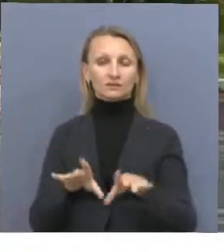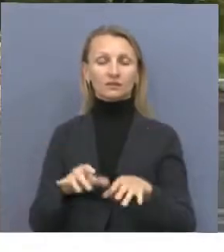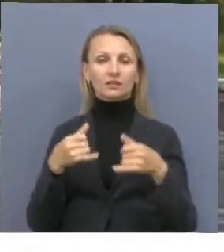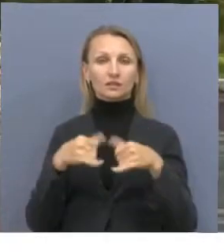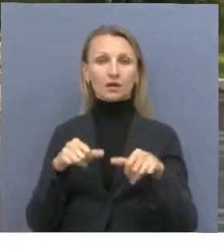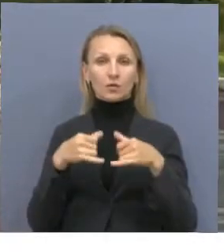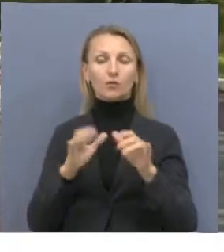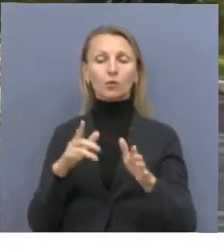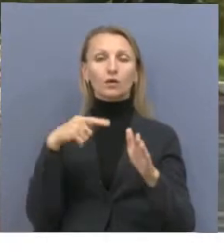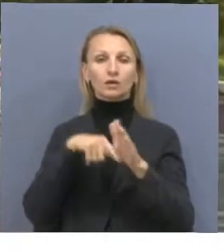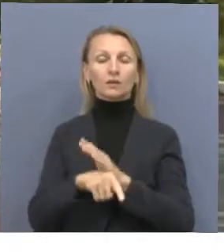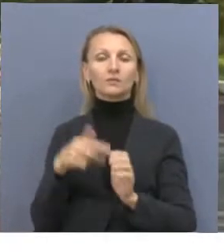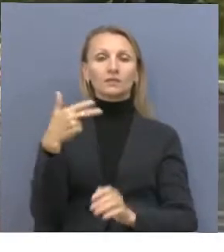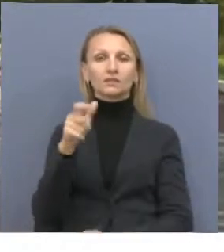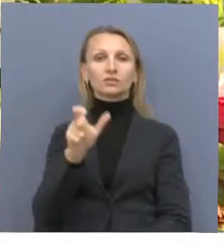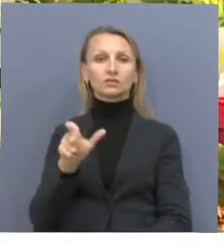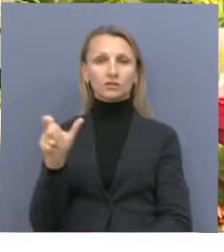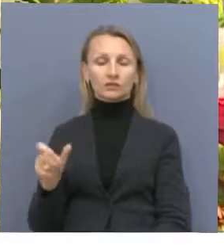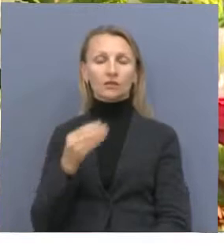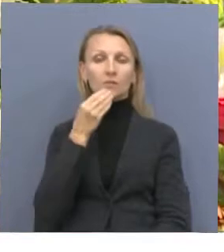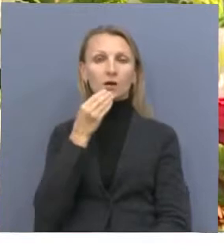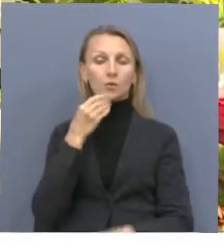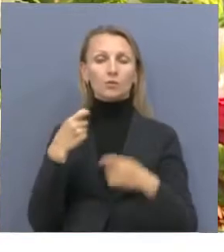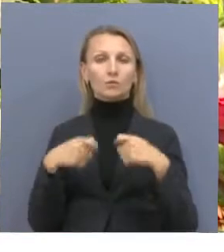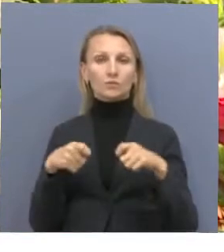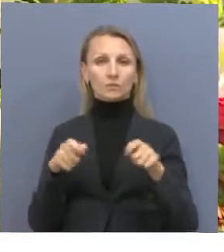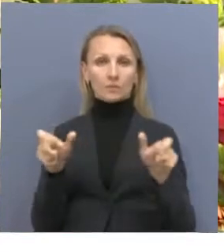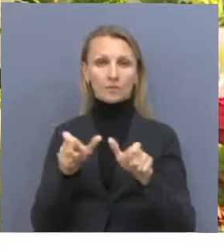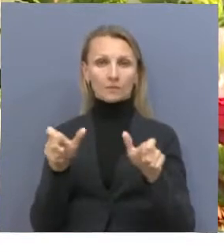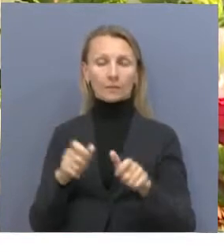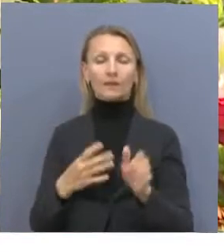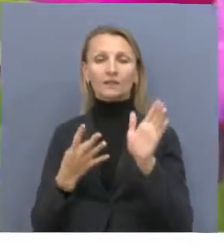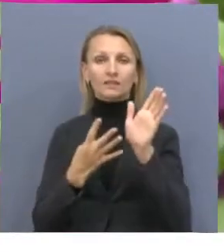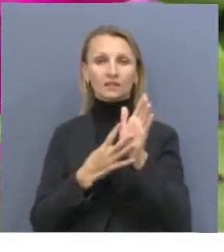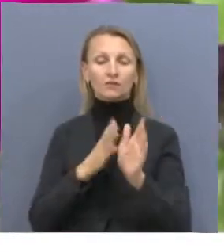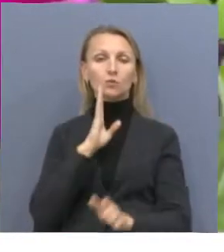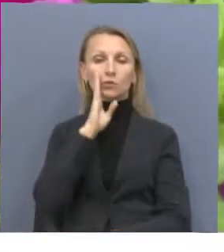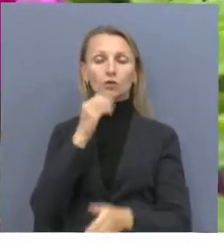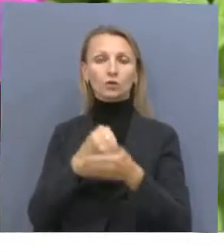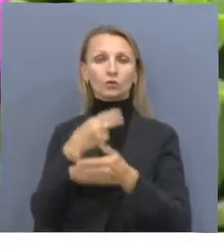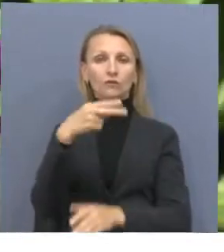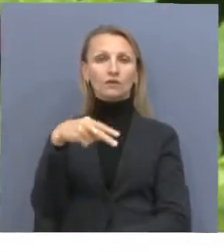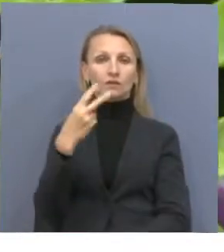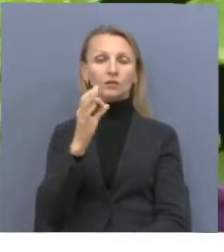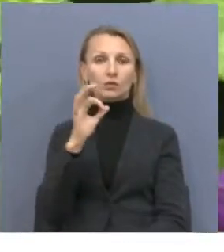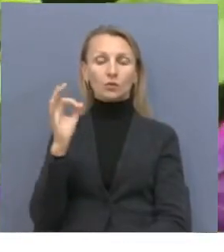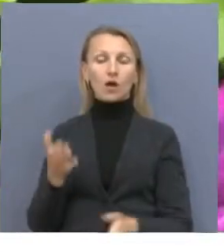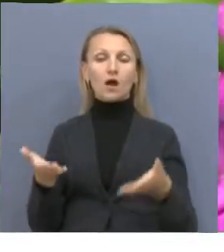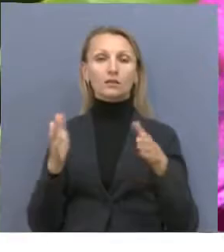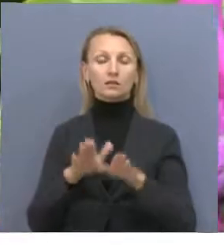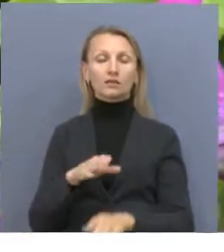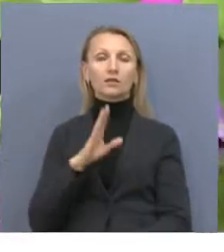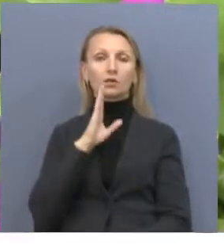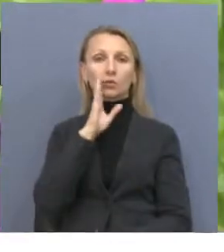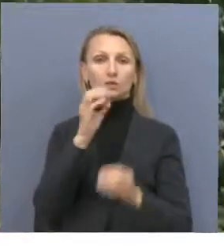человек в помещении. Деятельность продуктовых магазинов с 9 утра до 22.00. Остальные с 10 утра до 17